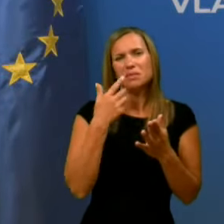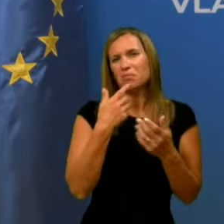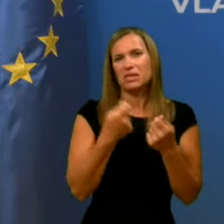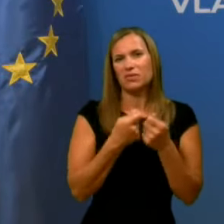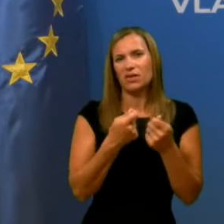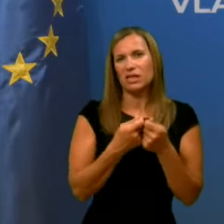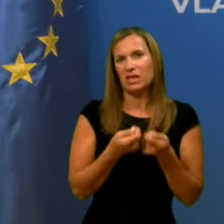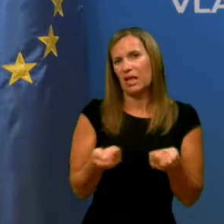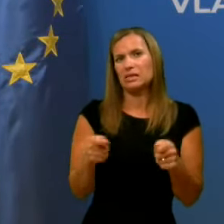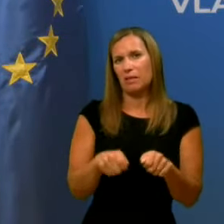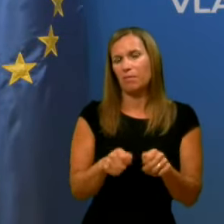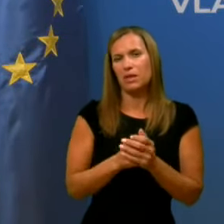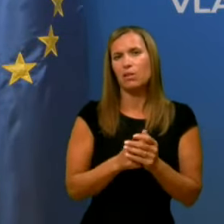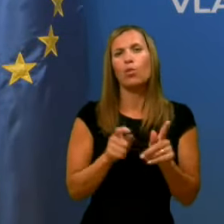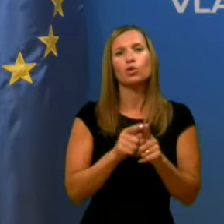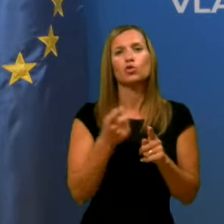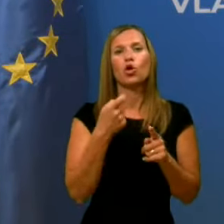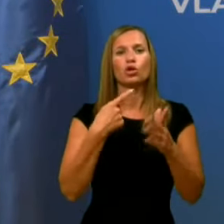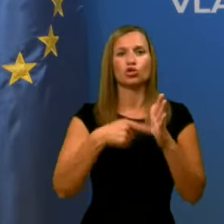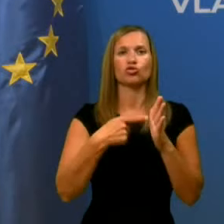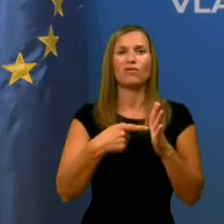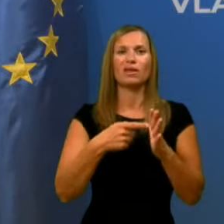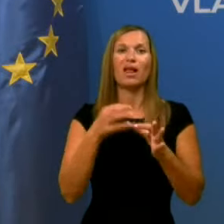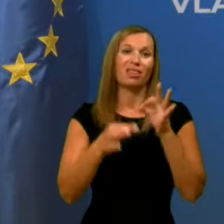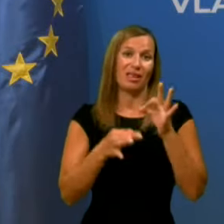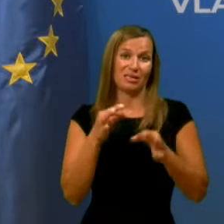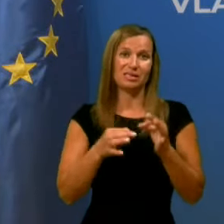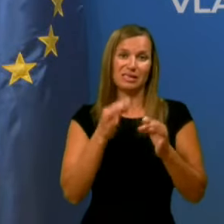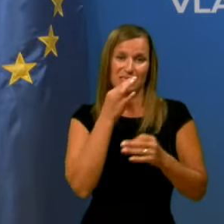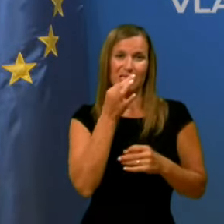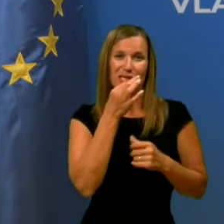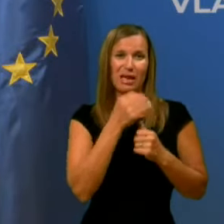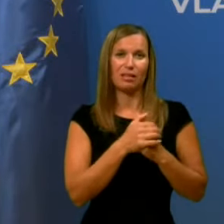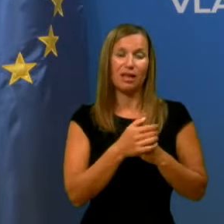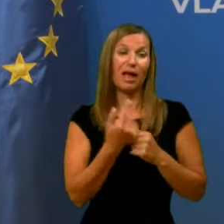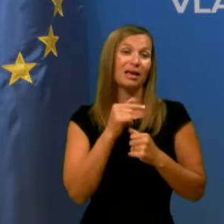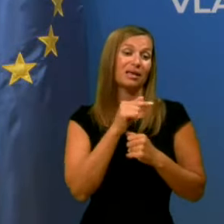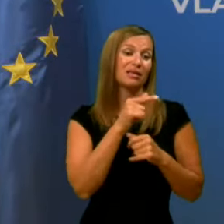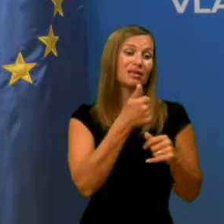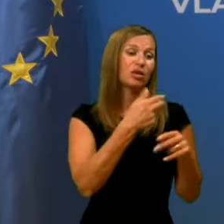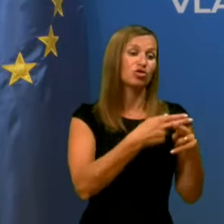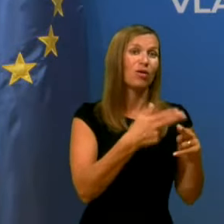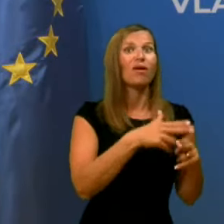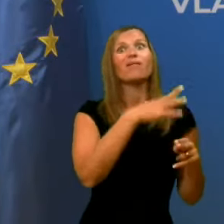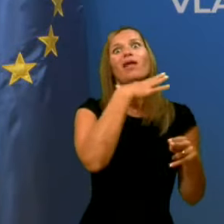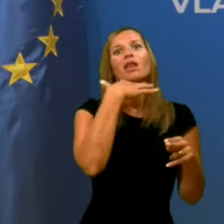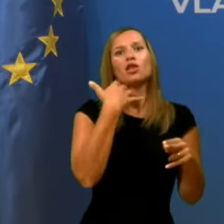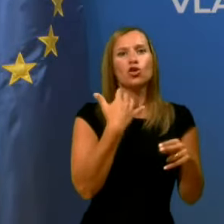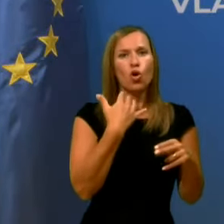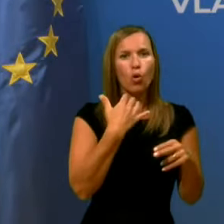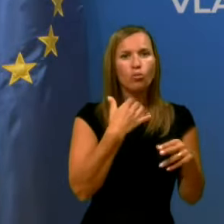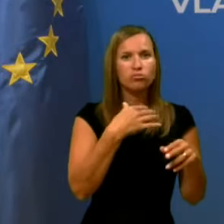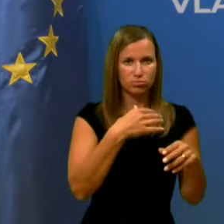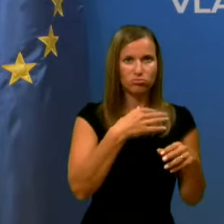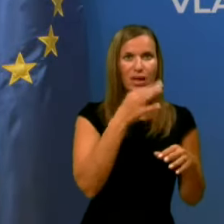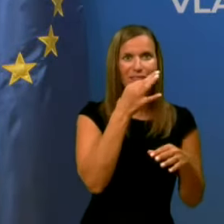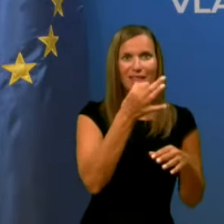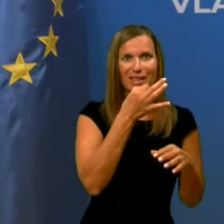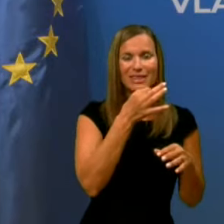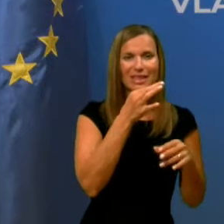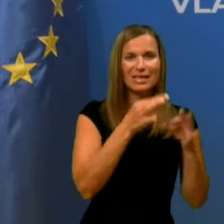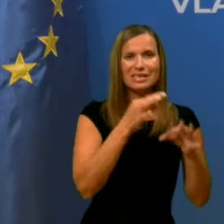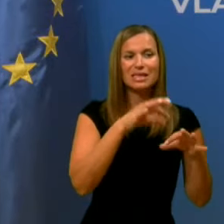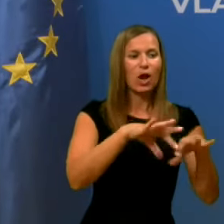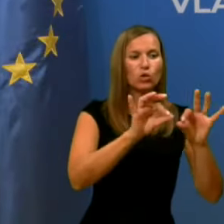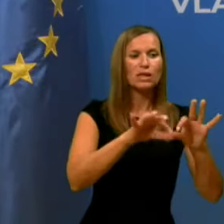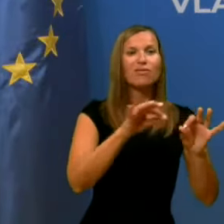pa tudi od števila testiranj, se pravi država, ki zelo veliko testira, bo zelo verjetno imela tudi nekoliko više število